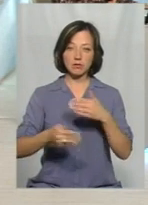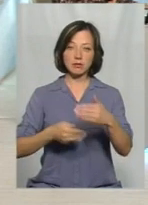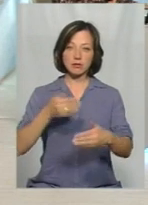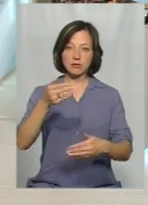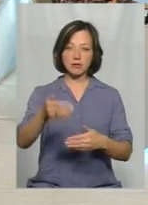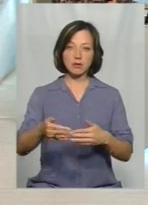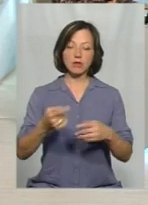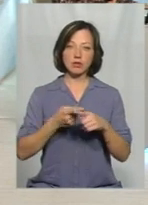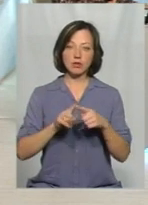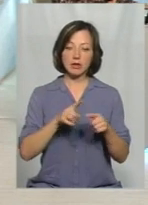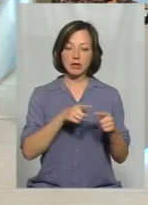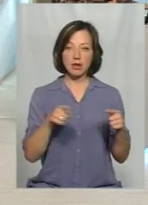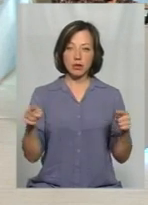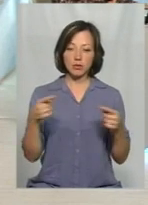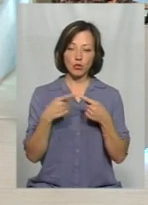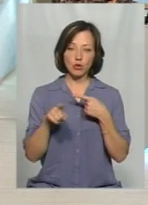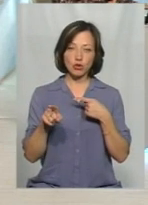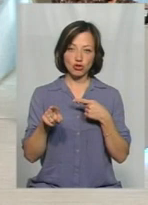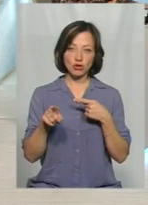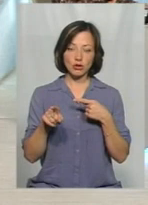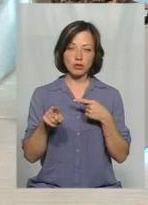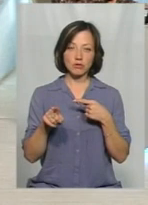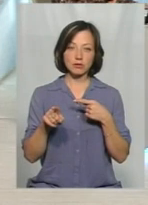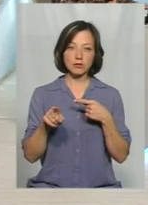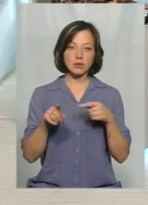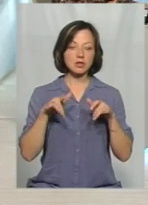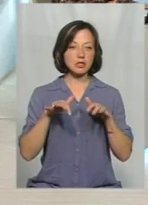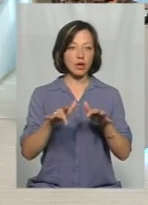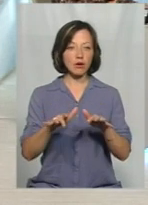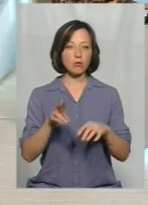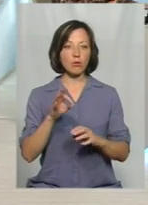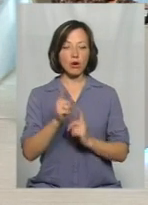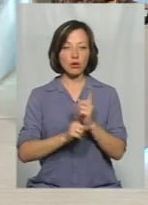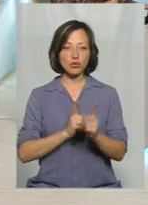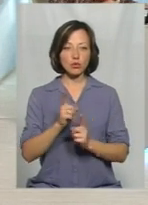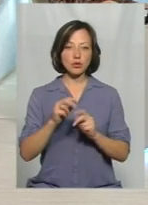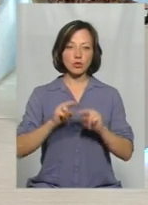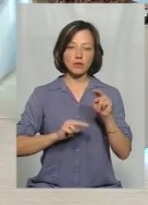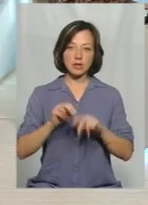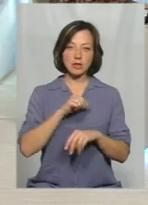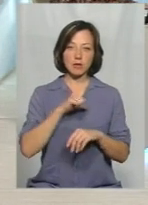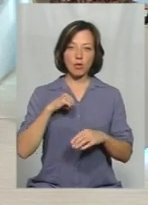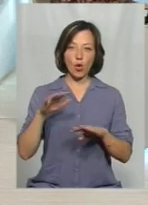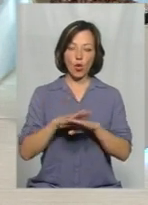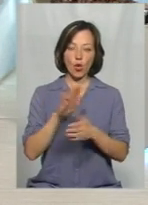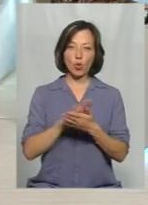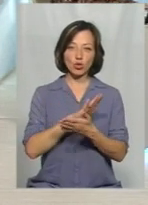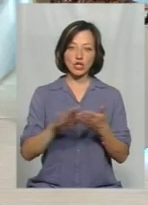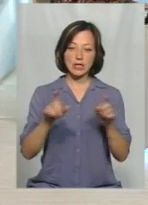встановлений термін по інших заходах по реконструкції і будівництву самих очисних споруд.